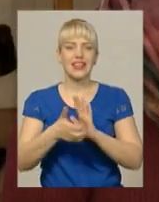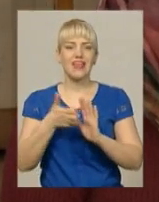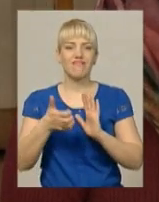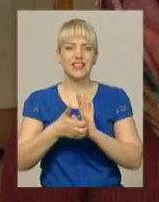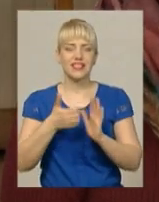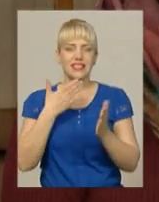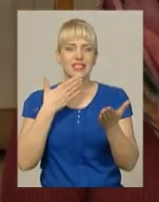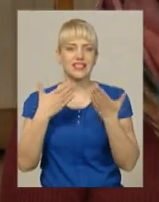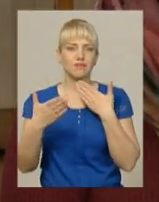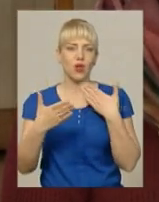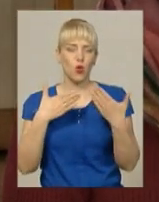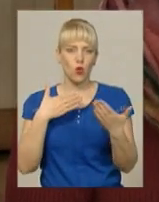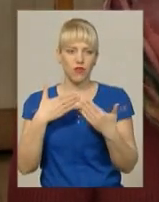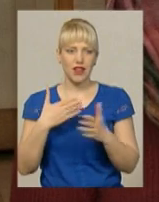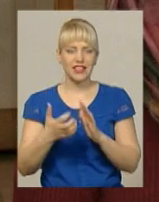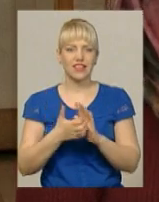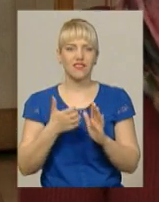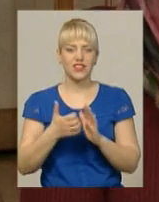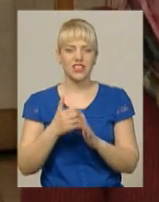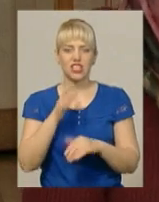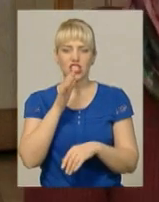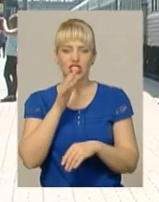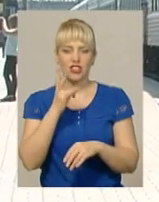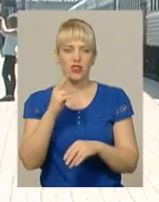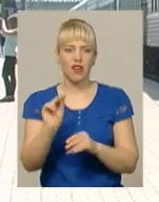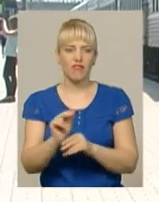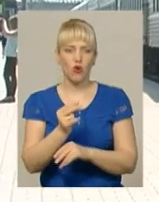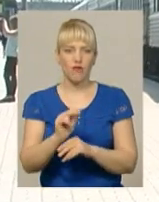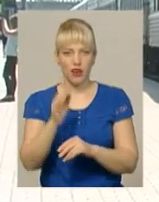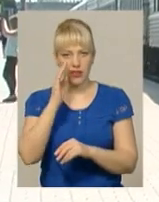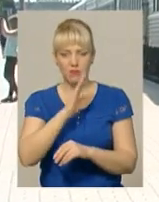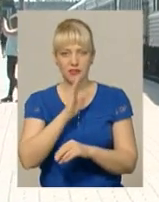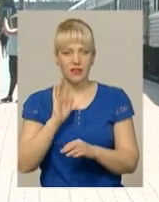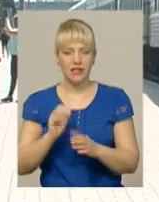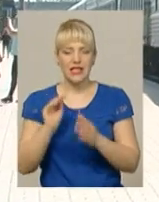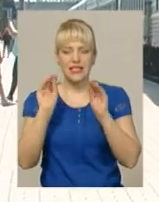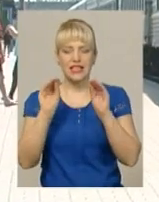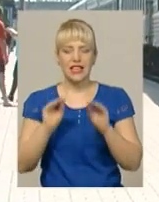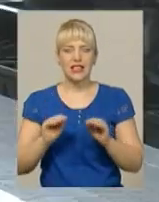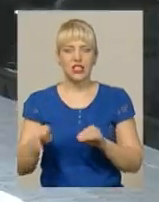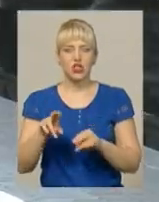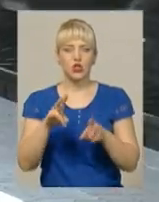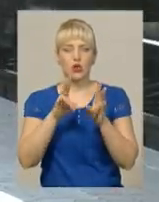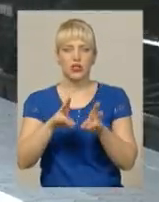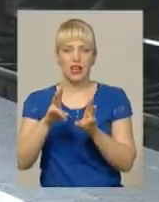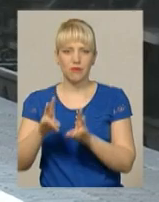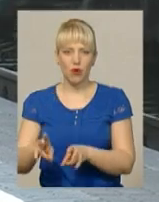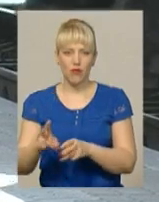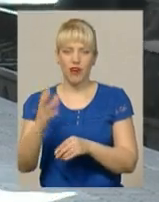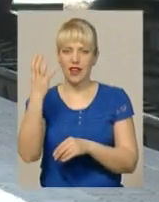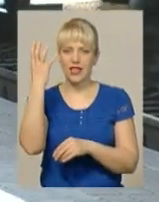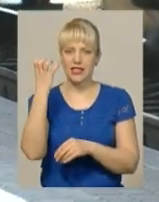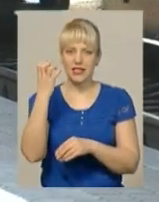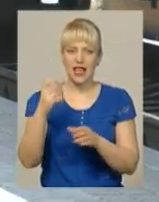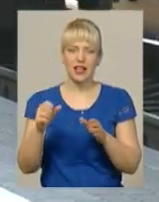спілкування і дефіцит часу на виховання в батьків. Статистики щодо травмування підлітків при спробі зробити селфі на потягах